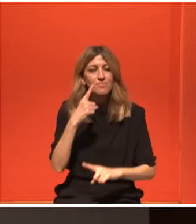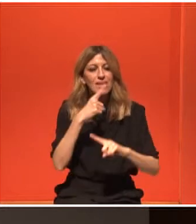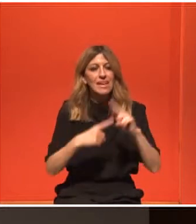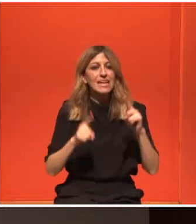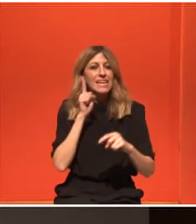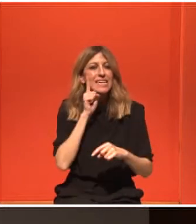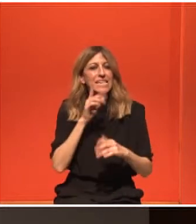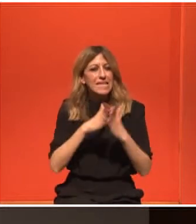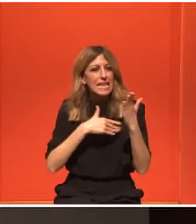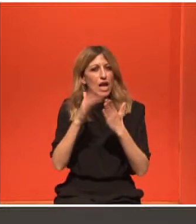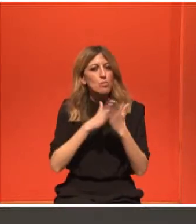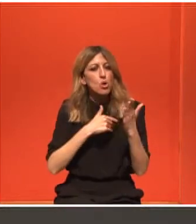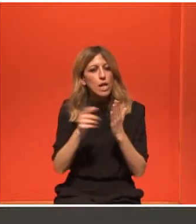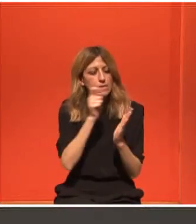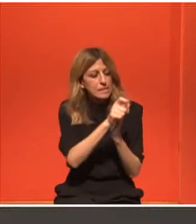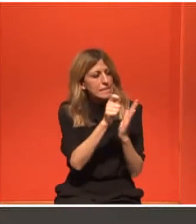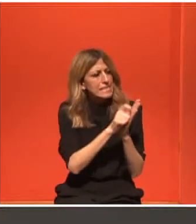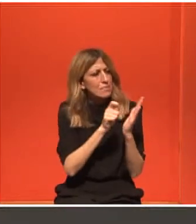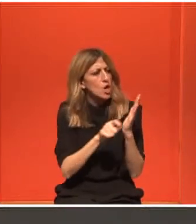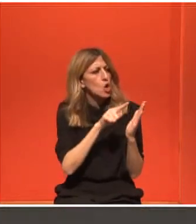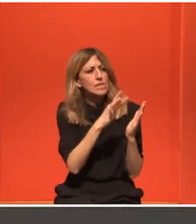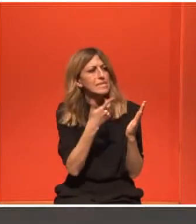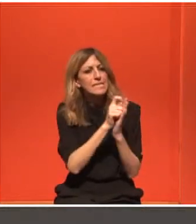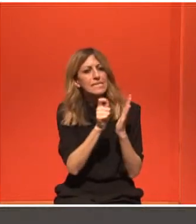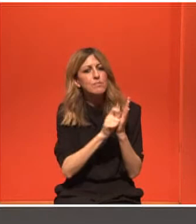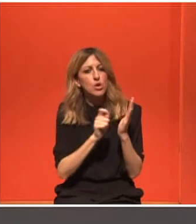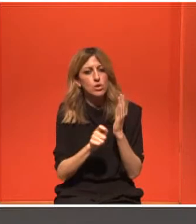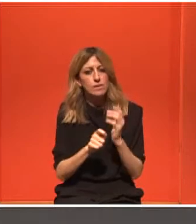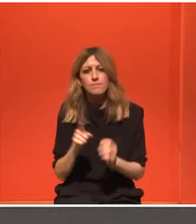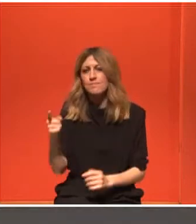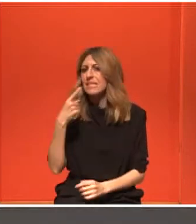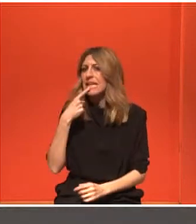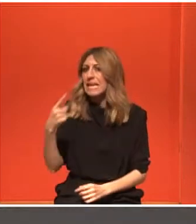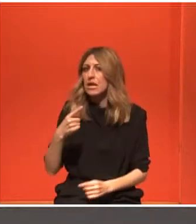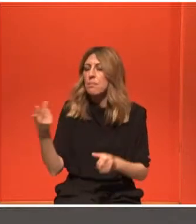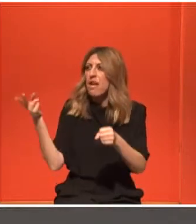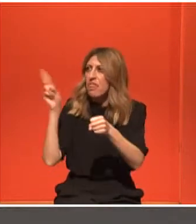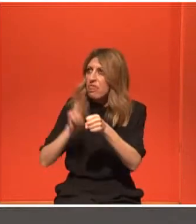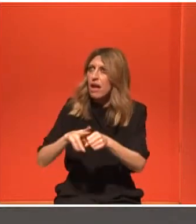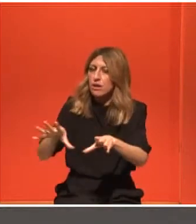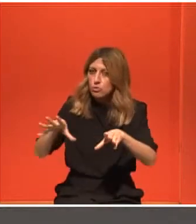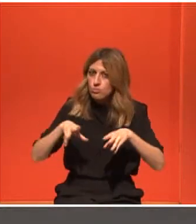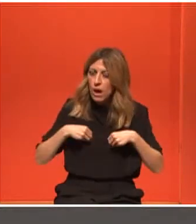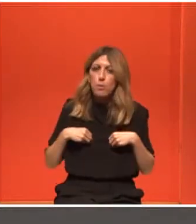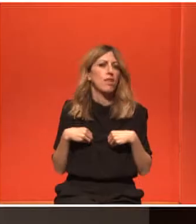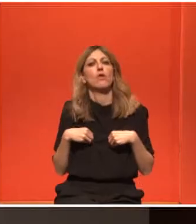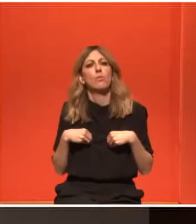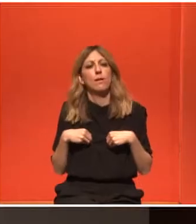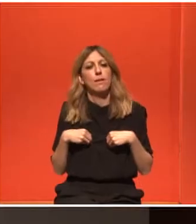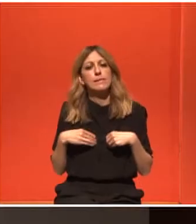Είπε ότι αποδέχτηκε το θάνατο. Και ήθελα πολύ να το ρωτήσω αυτό. Πώς το εννοεί. Δεν θα το άφηνε αυτό έτσι. Ε, τίποτα.